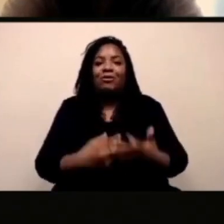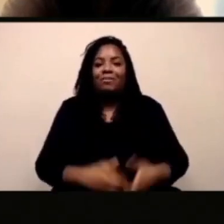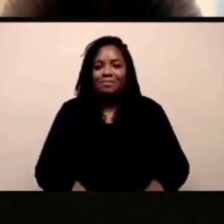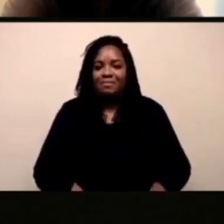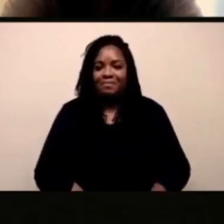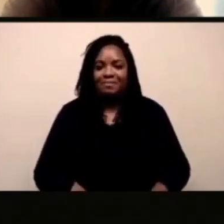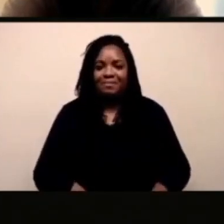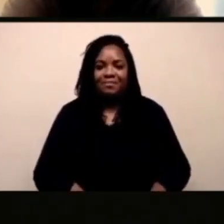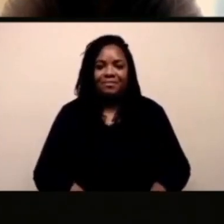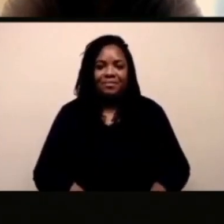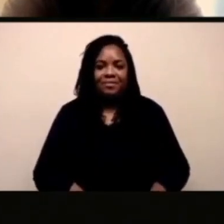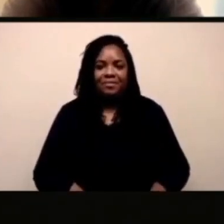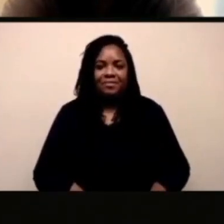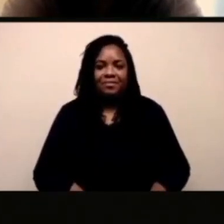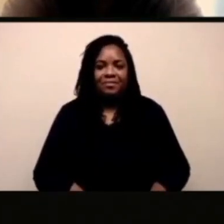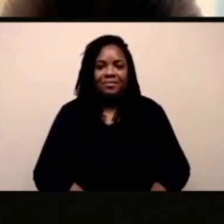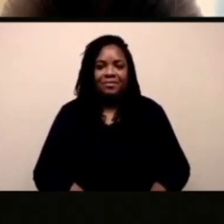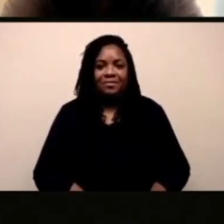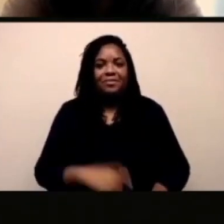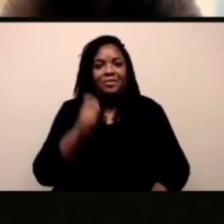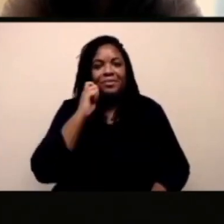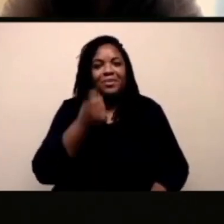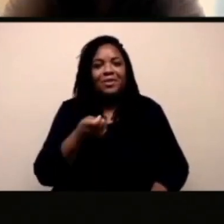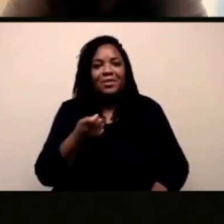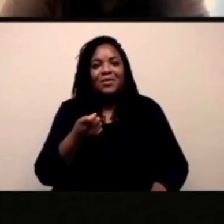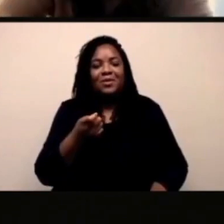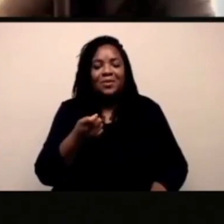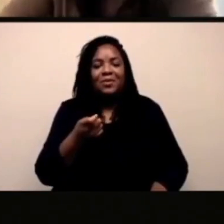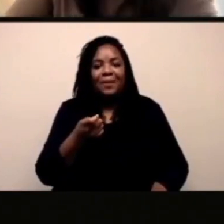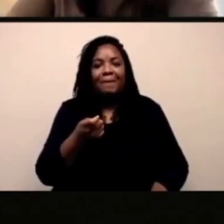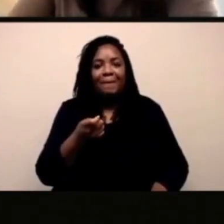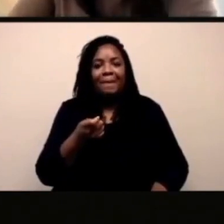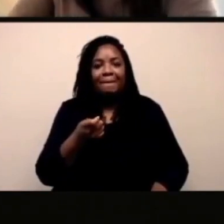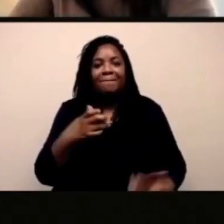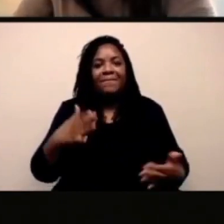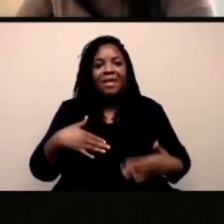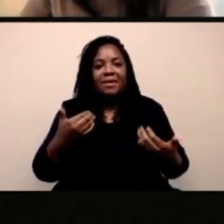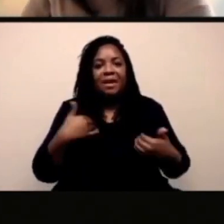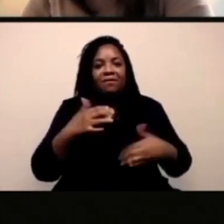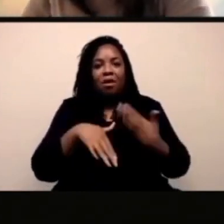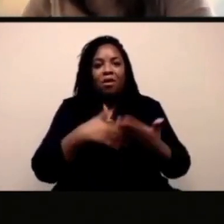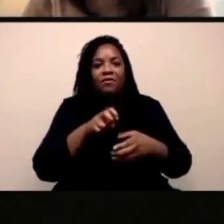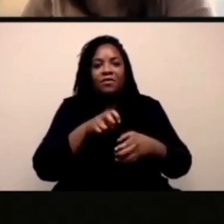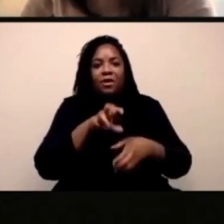educazione in tutte le parti e sono molto felice di cominciare.